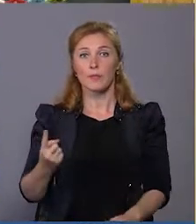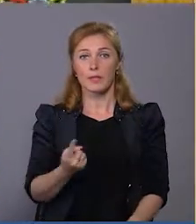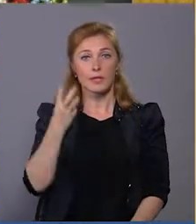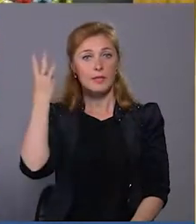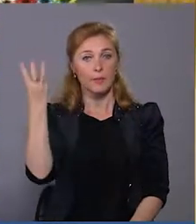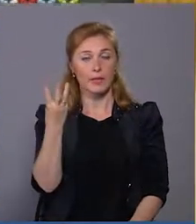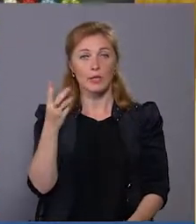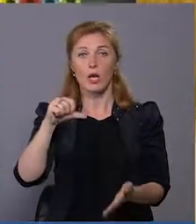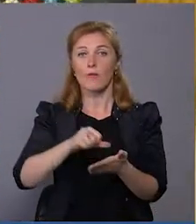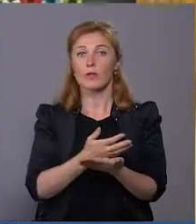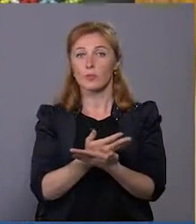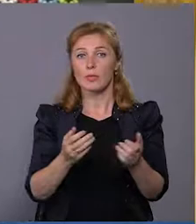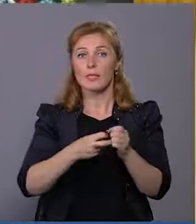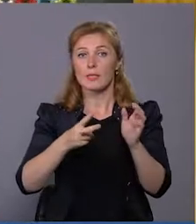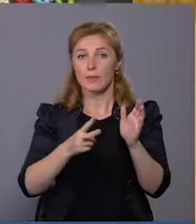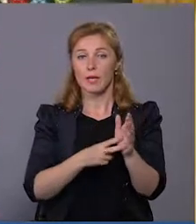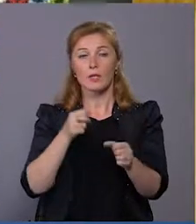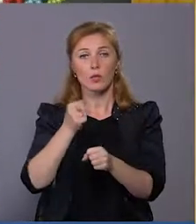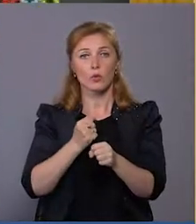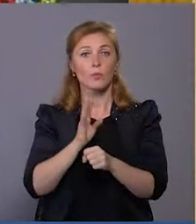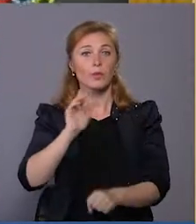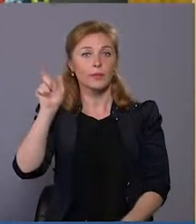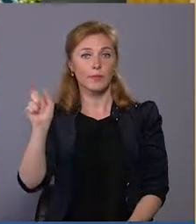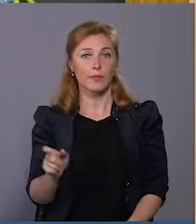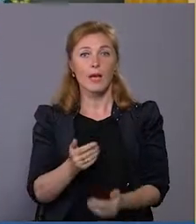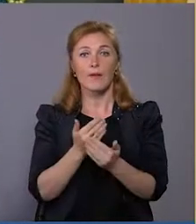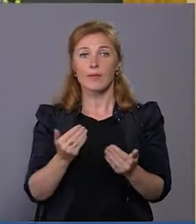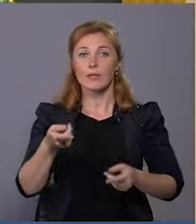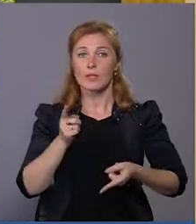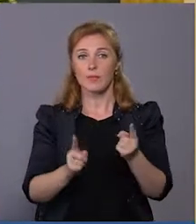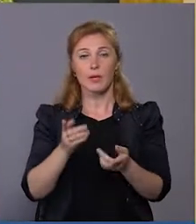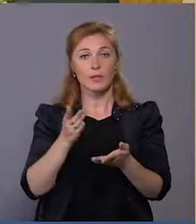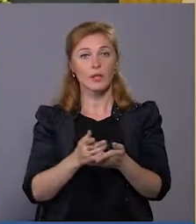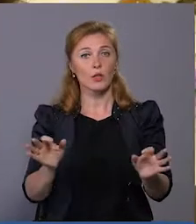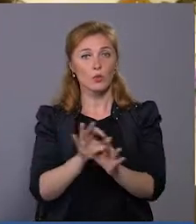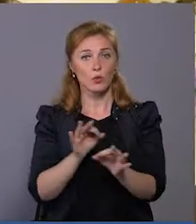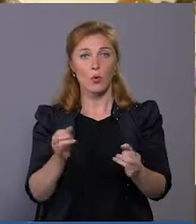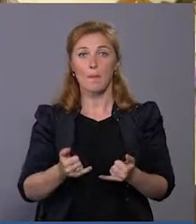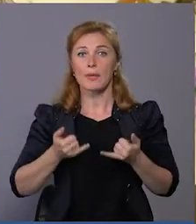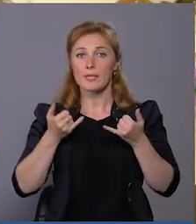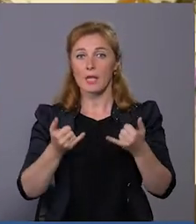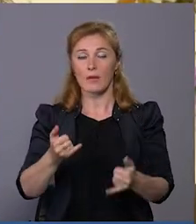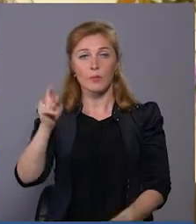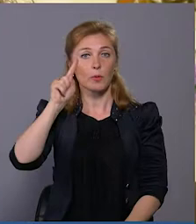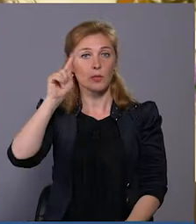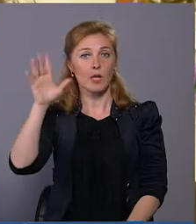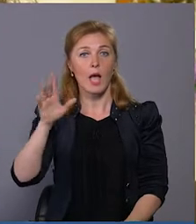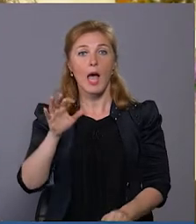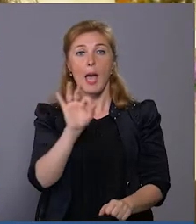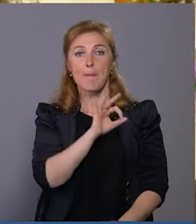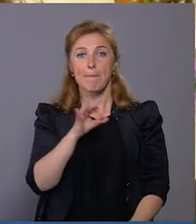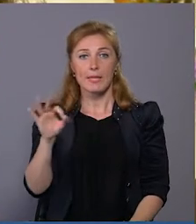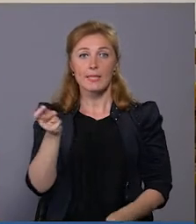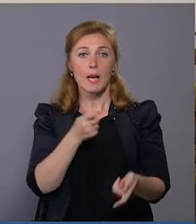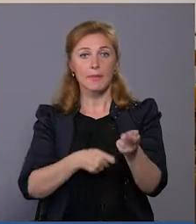В експозиції – 17 робіт Олени Марчук. Виставка насправді дуже чудова. Вона присвячена популяризації бісероплетінням в нас